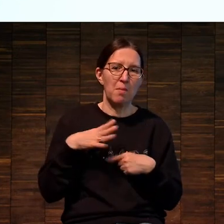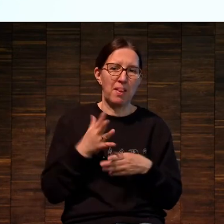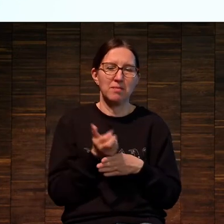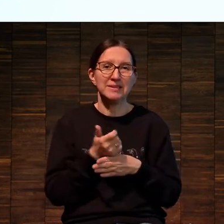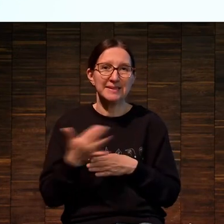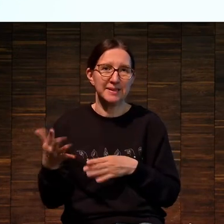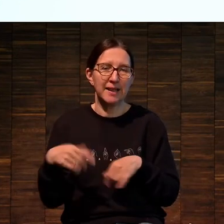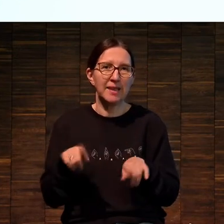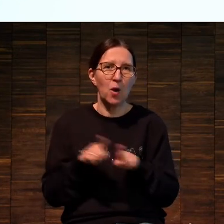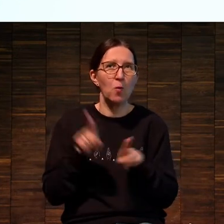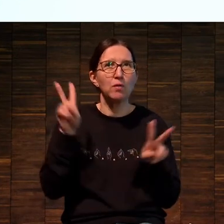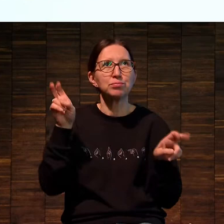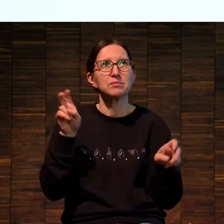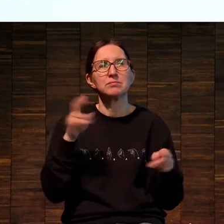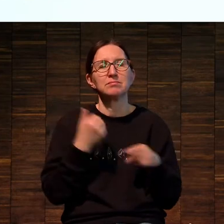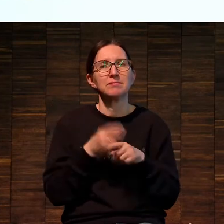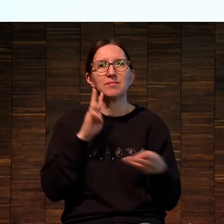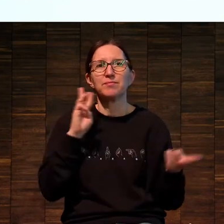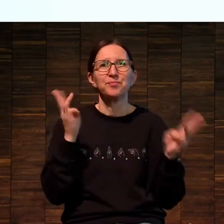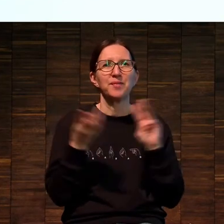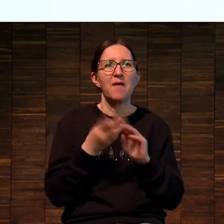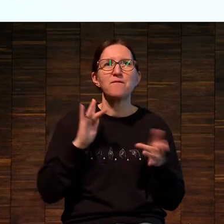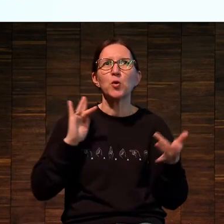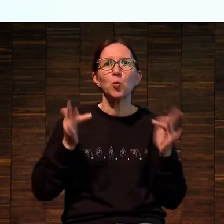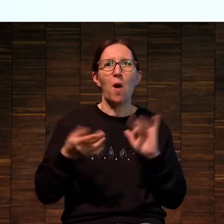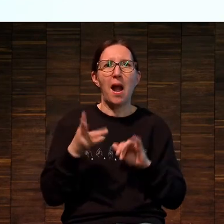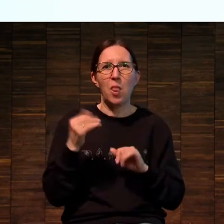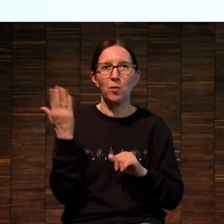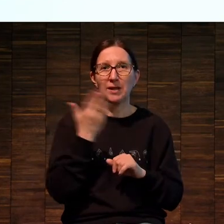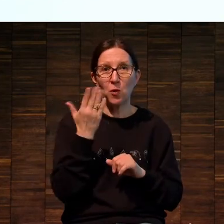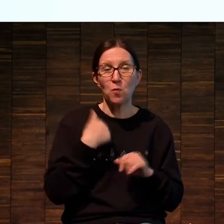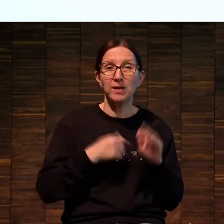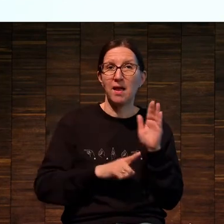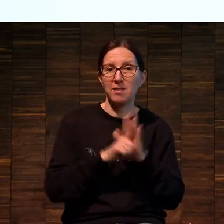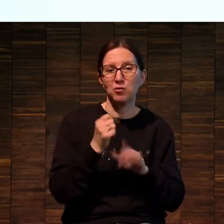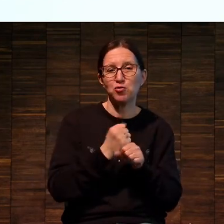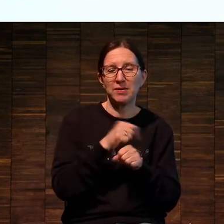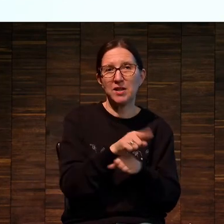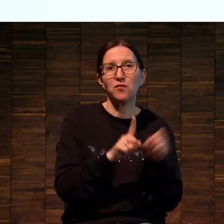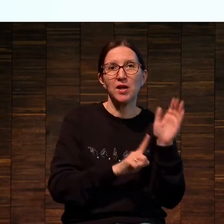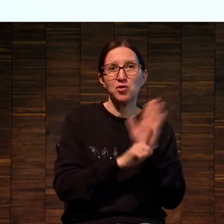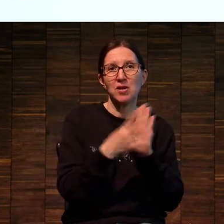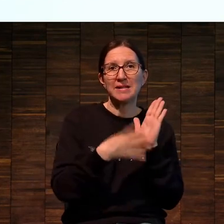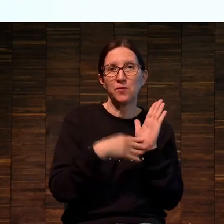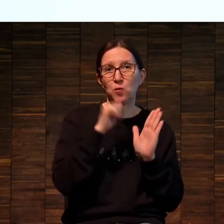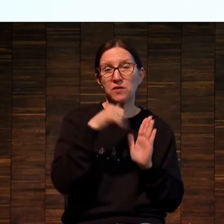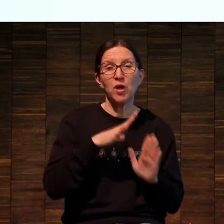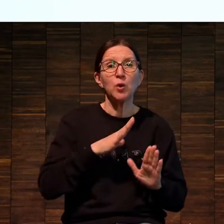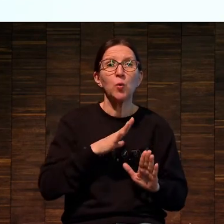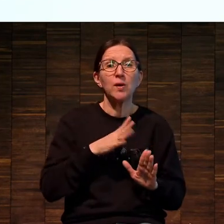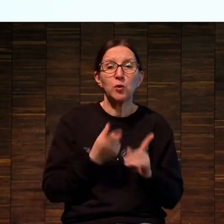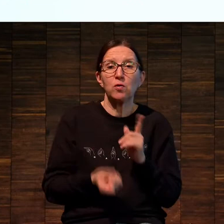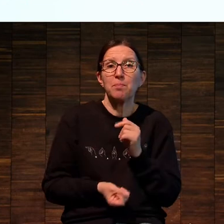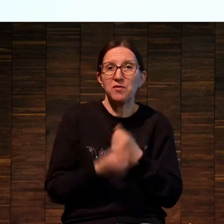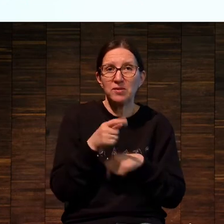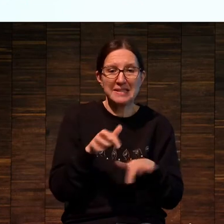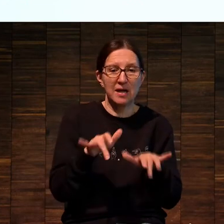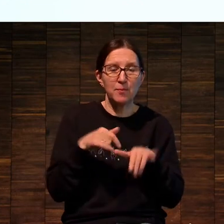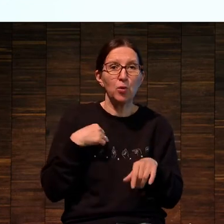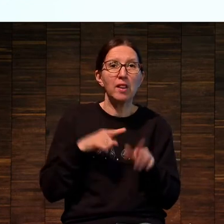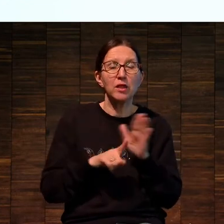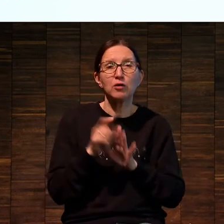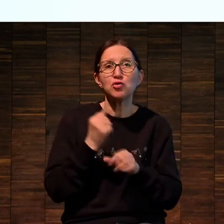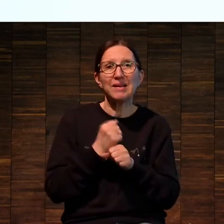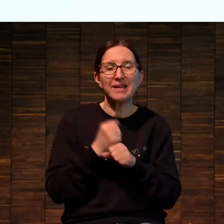серия такое виртуальное кино, когда я его начал, наверное, в начале 90-х, когда только-только появился компьютер, я начал